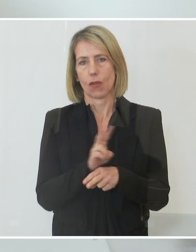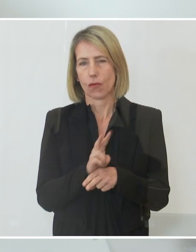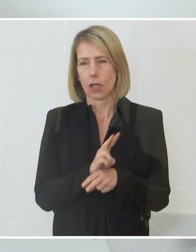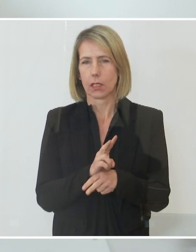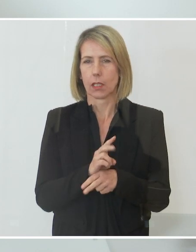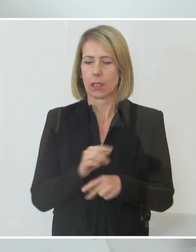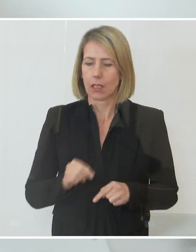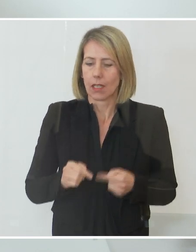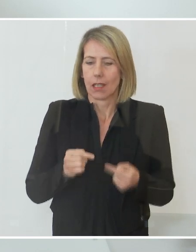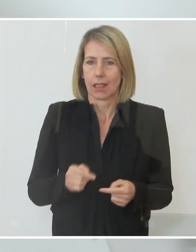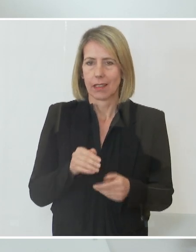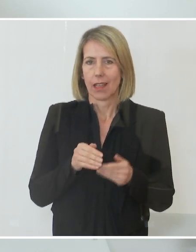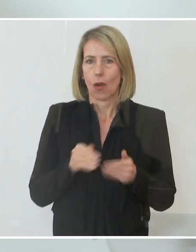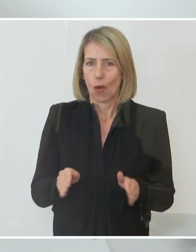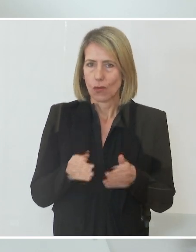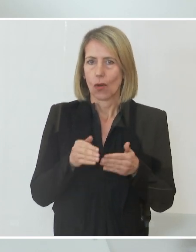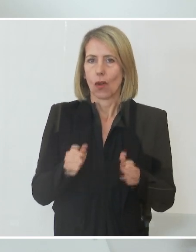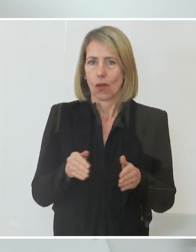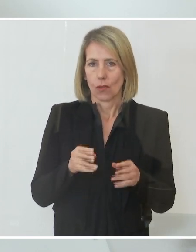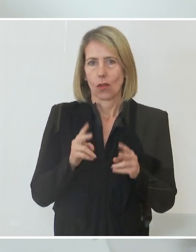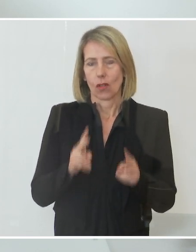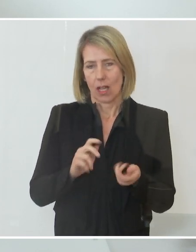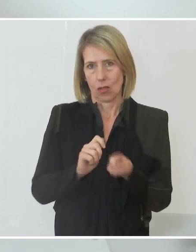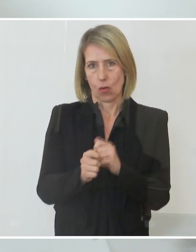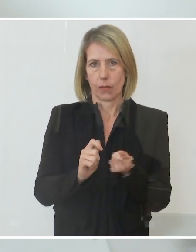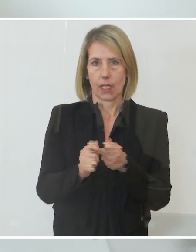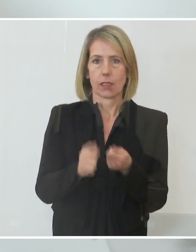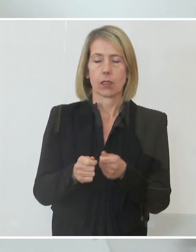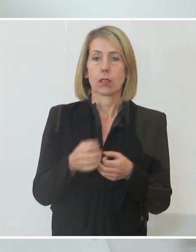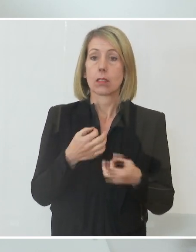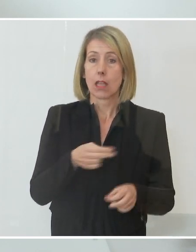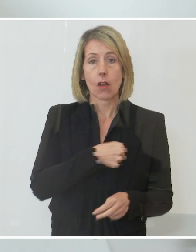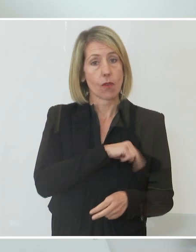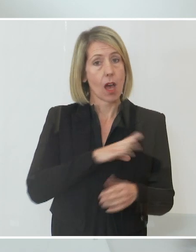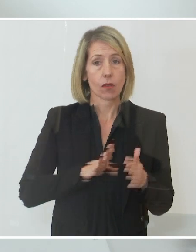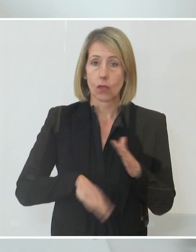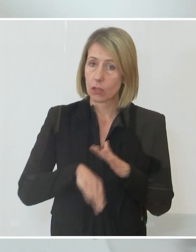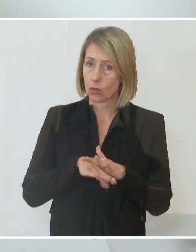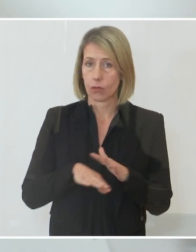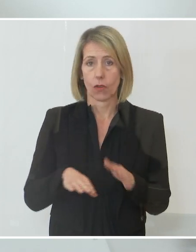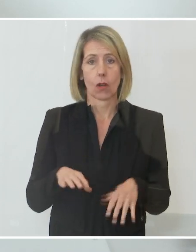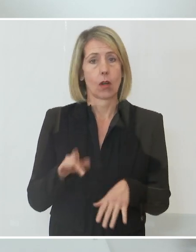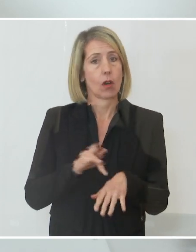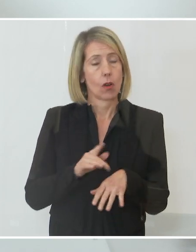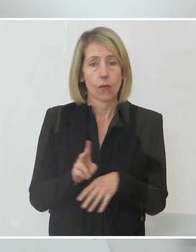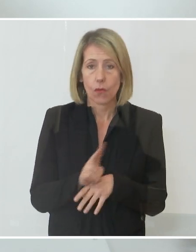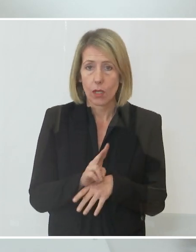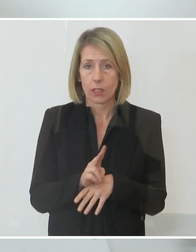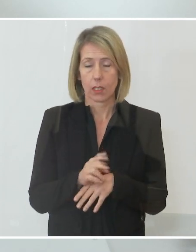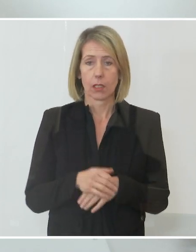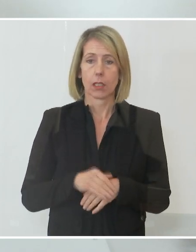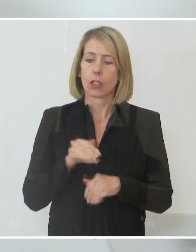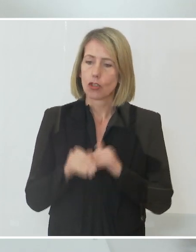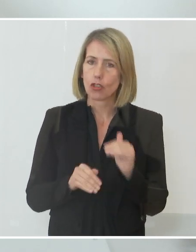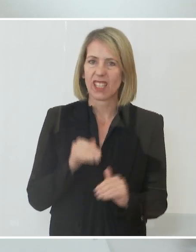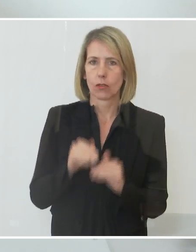Öffnungsschritte zu setzen und zwar verantwortungsvoll, behutsam, friedweise und